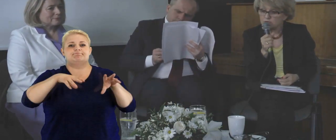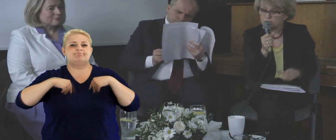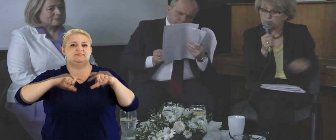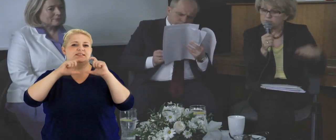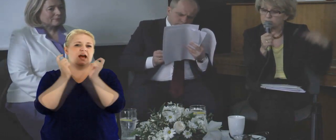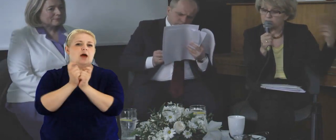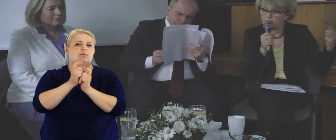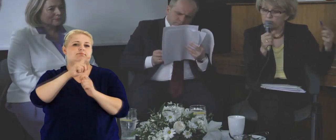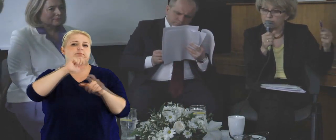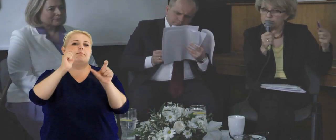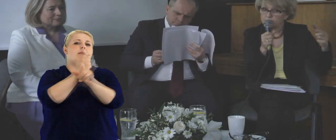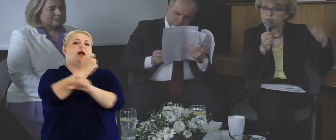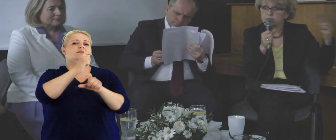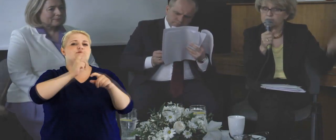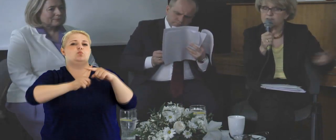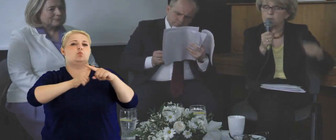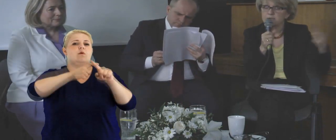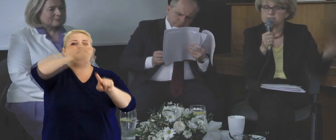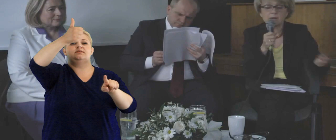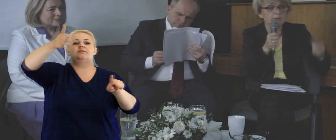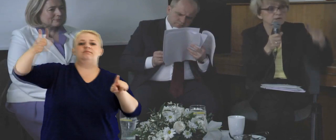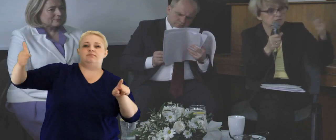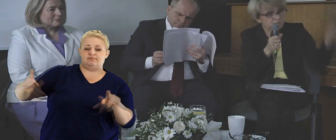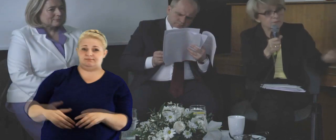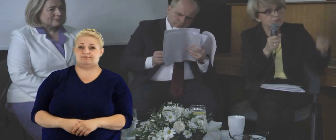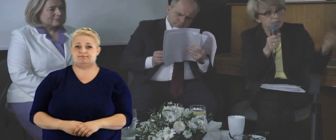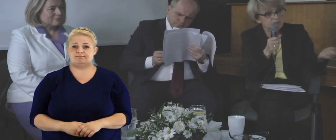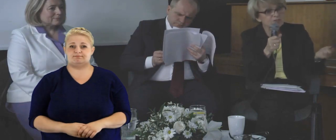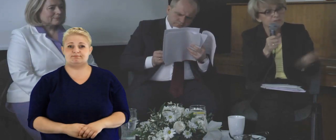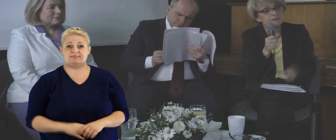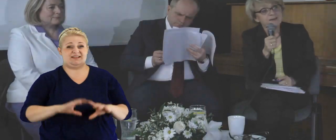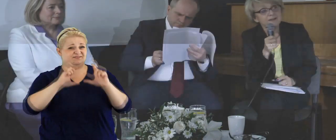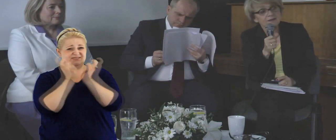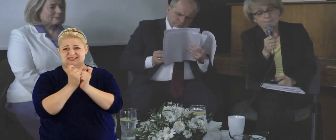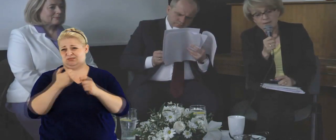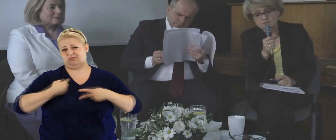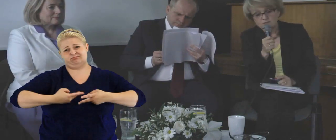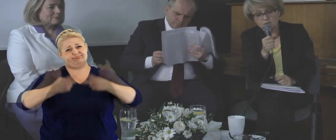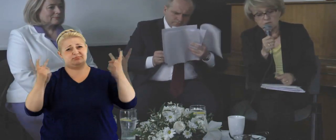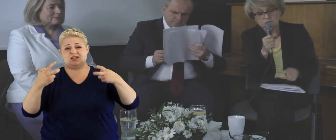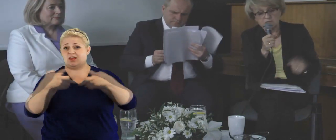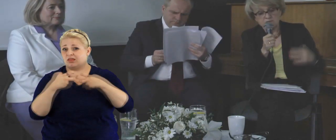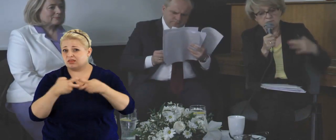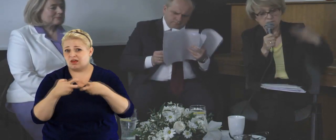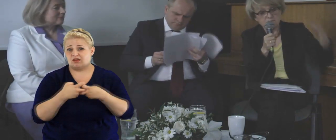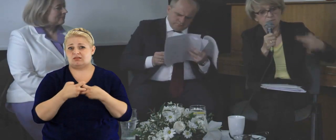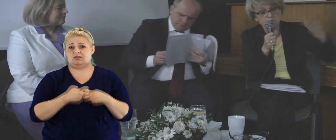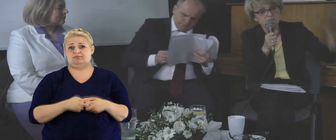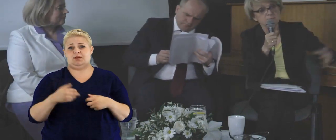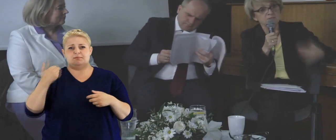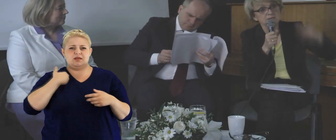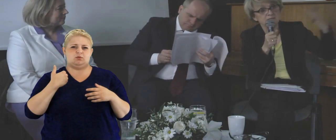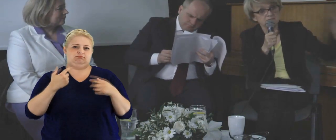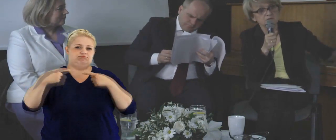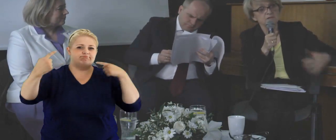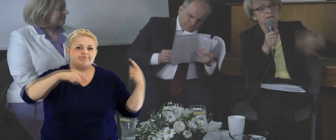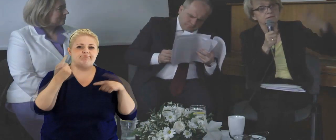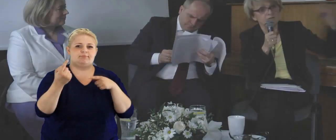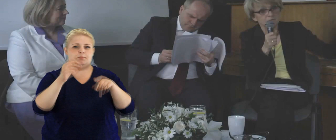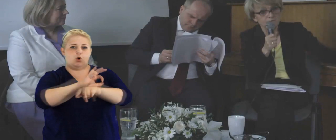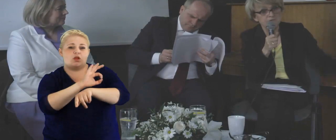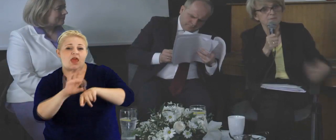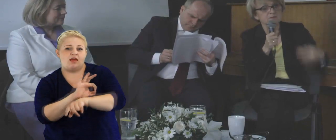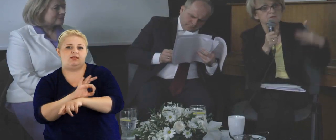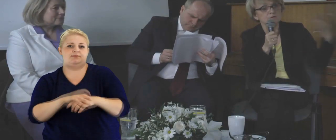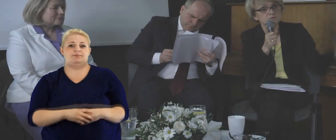spraw ogólnych, która przyjmowała, przygotowywała całe, znaczy szczyty państw członkowskich, więc to wszystko było bardzo na stronie